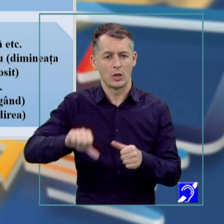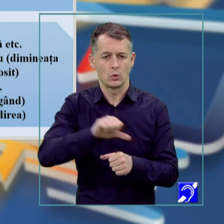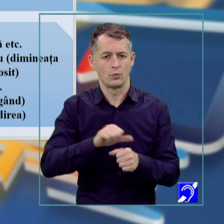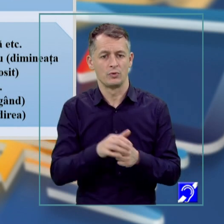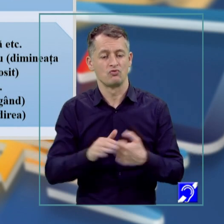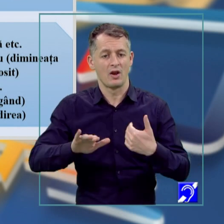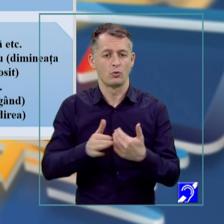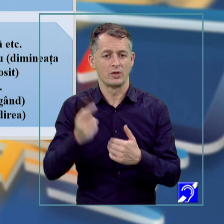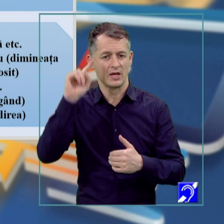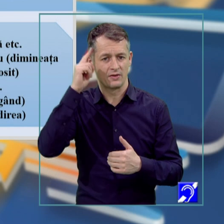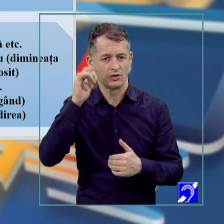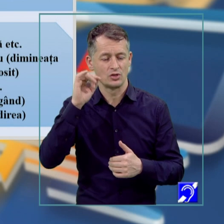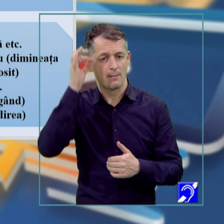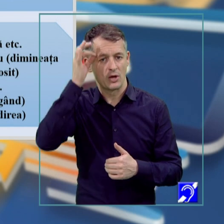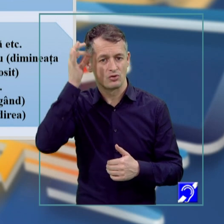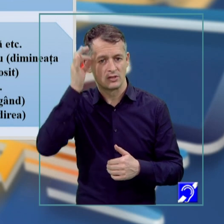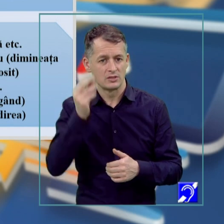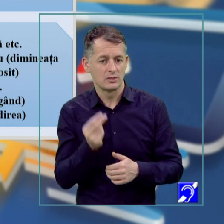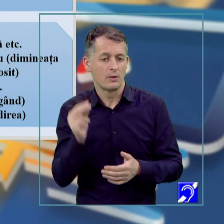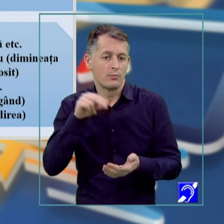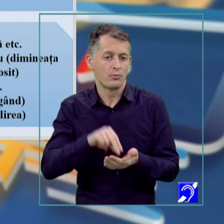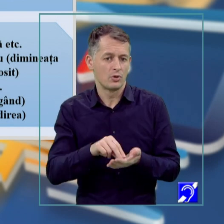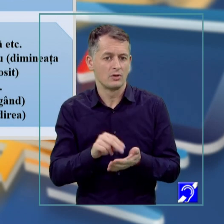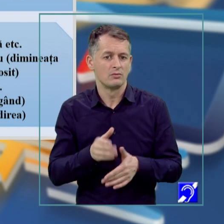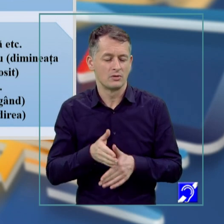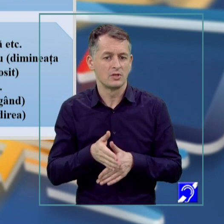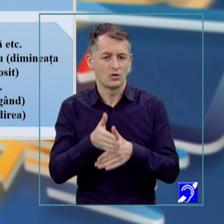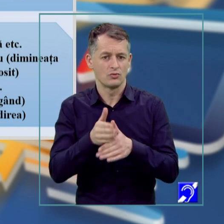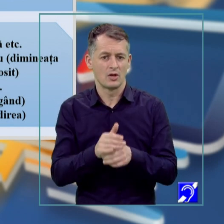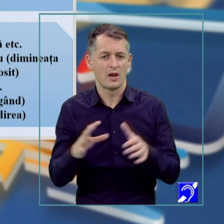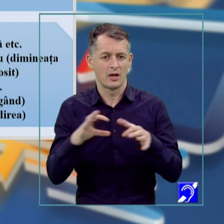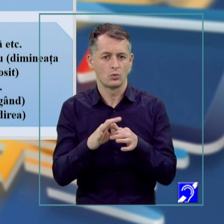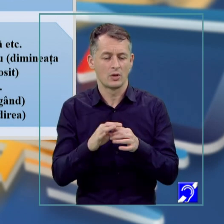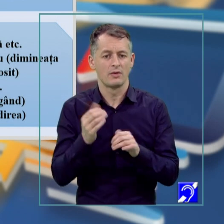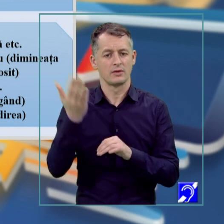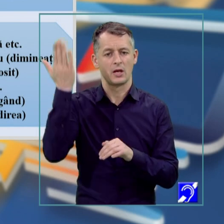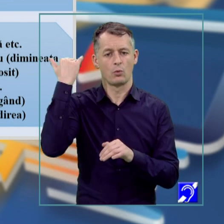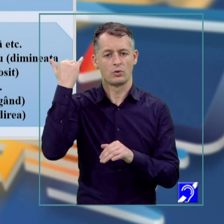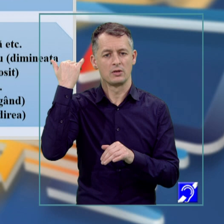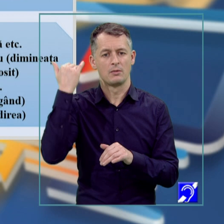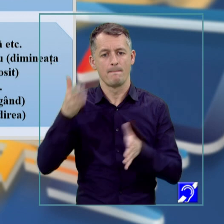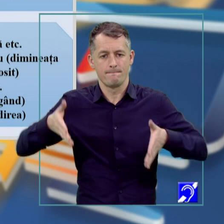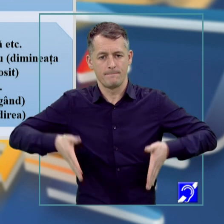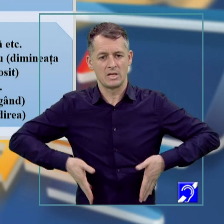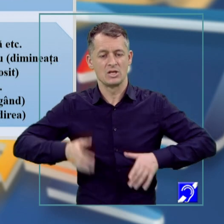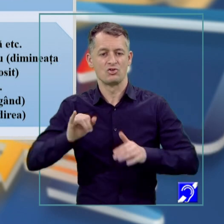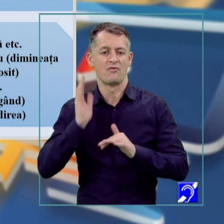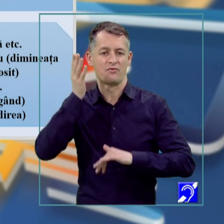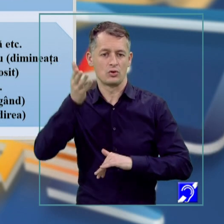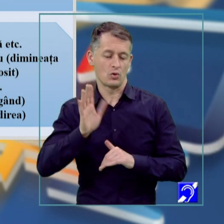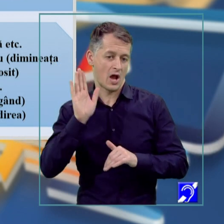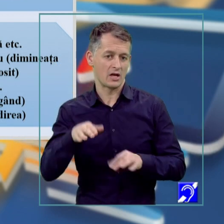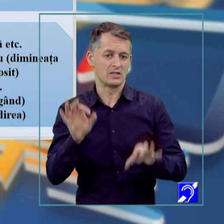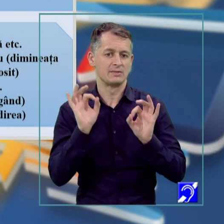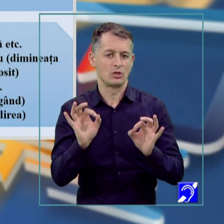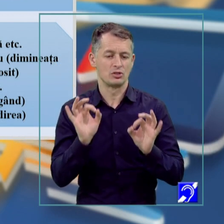alături de gândire și imaginație este cea care, practic, ne realizează legătura dintre trecut, prezent și viitor. Are niște trăsături